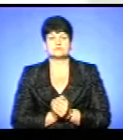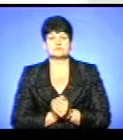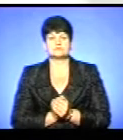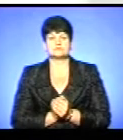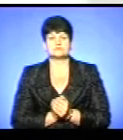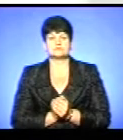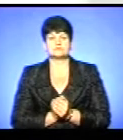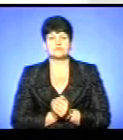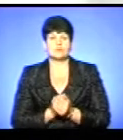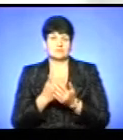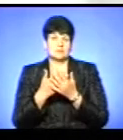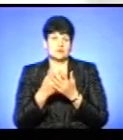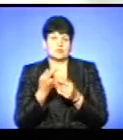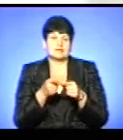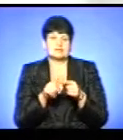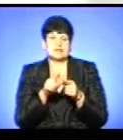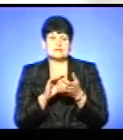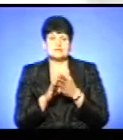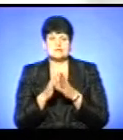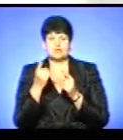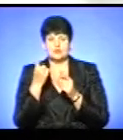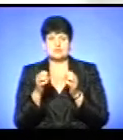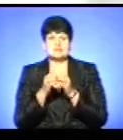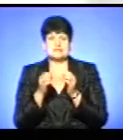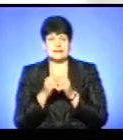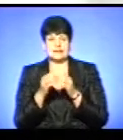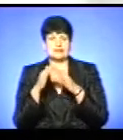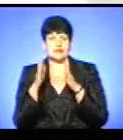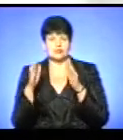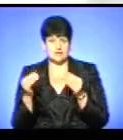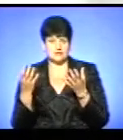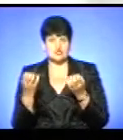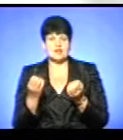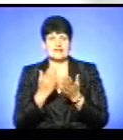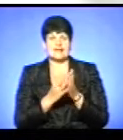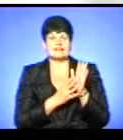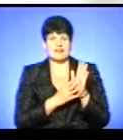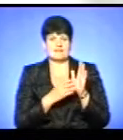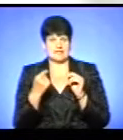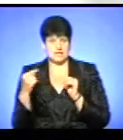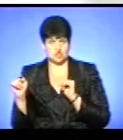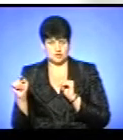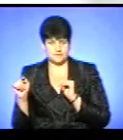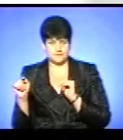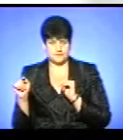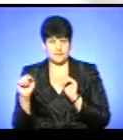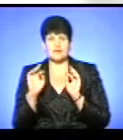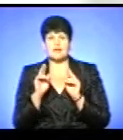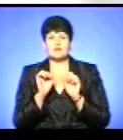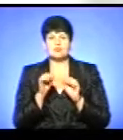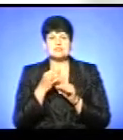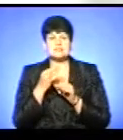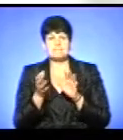Ну от, пане Ігоре, приблизно така ситуація в одному з 10 таборів, ще є 9 інших. Як можете сказати,